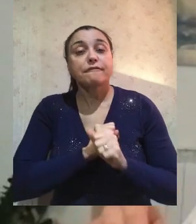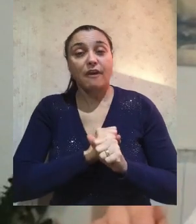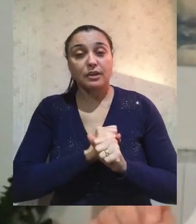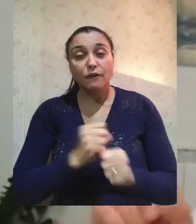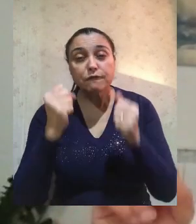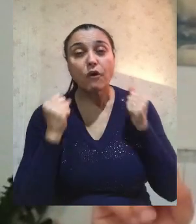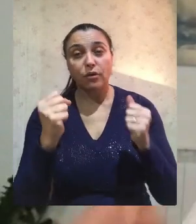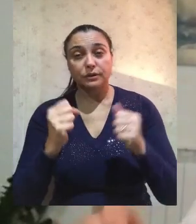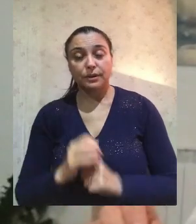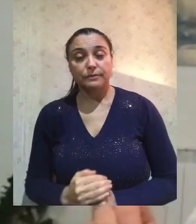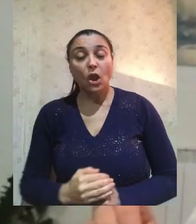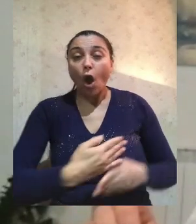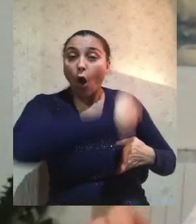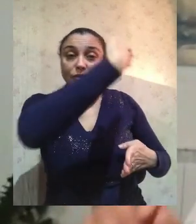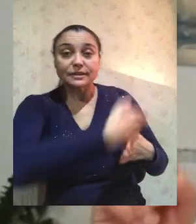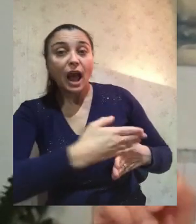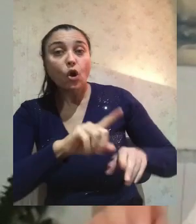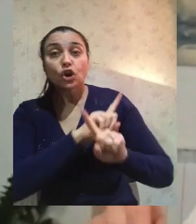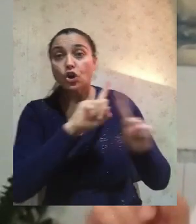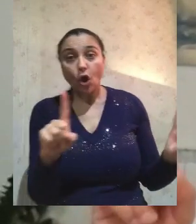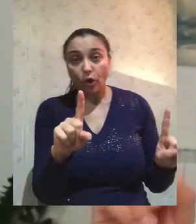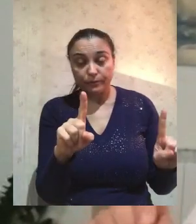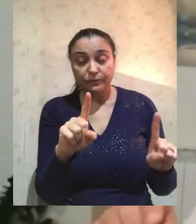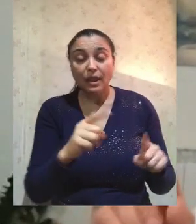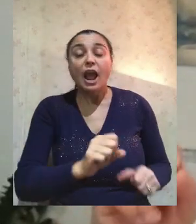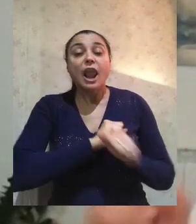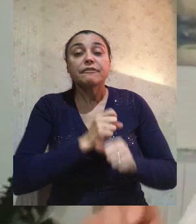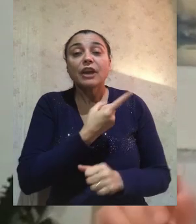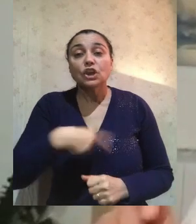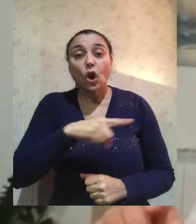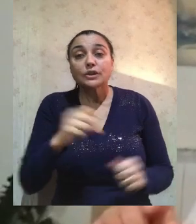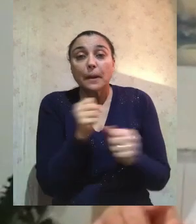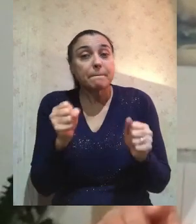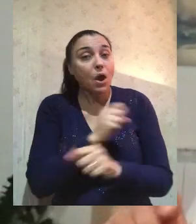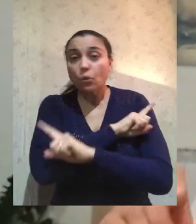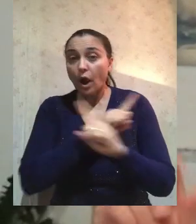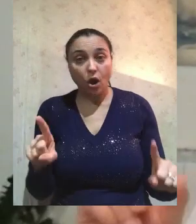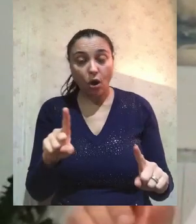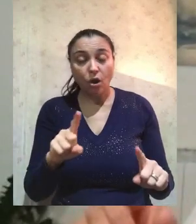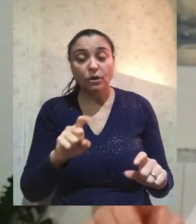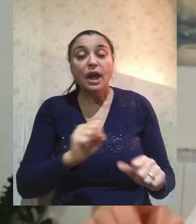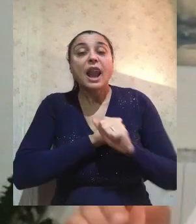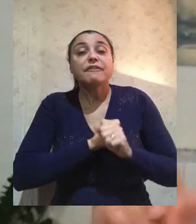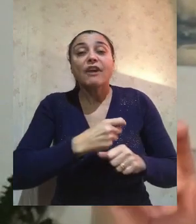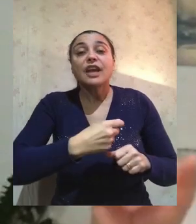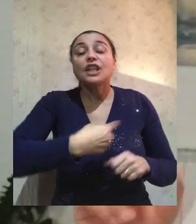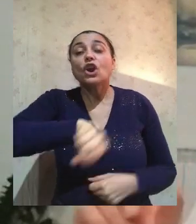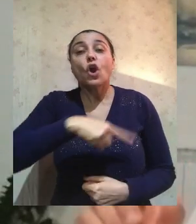che non guarda ostacoli, una fede che non si lascia intimidire da grandi